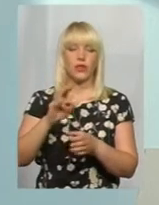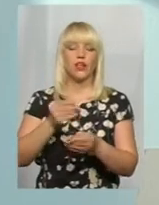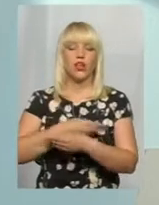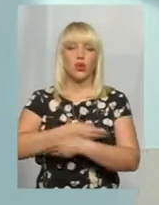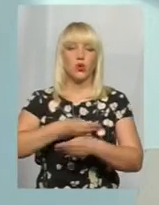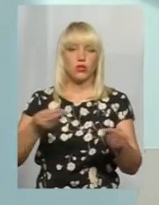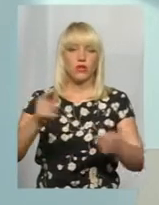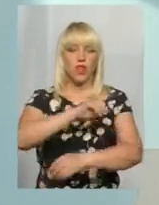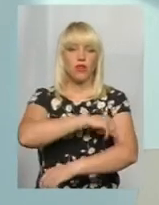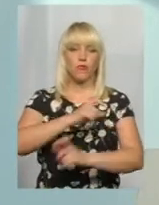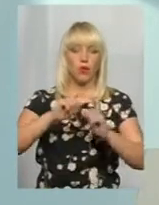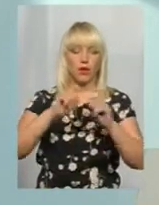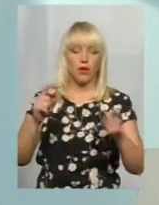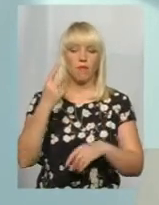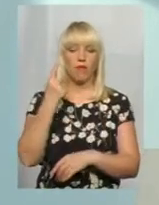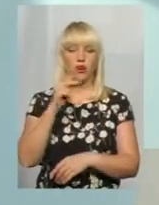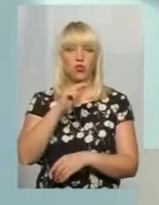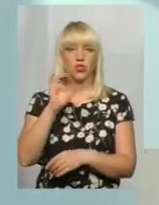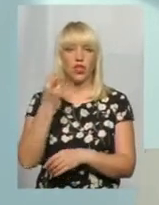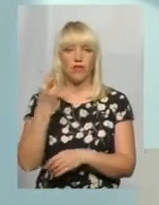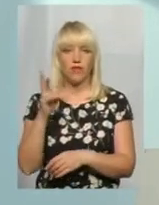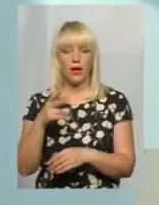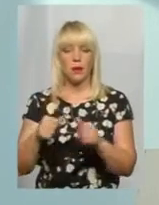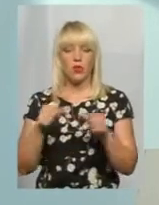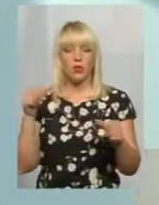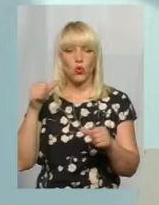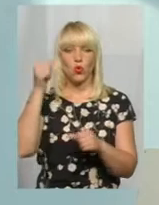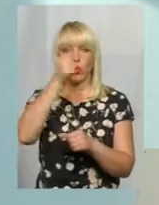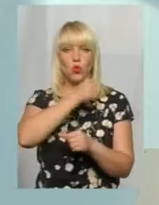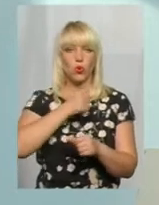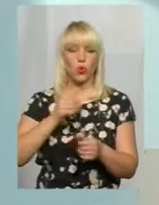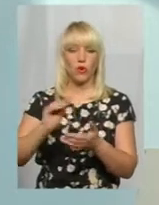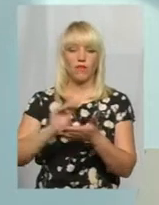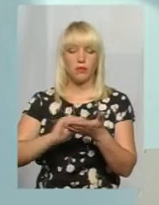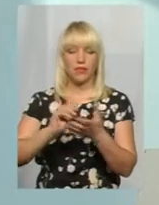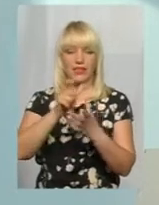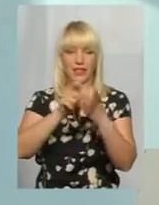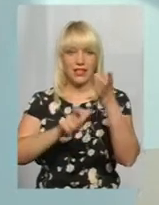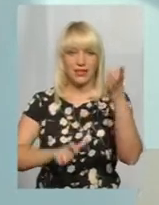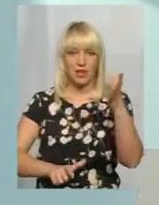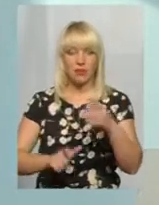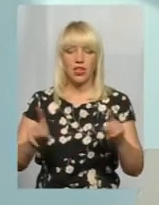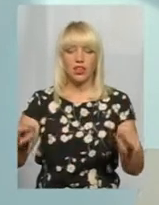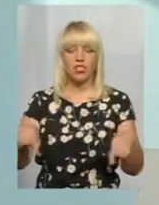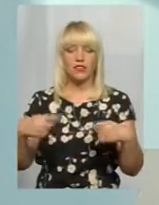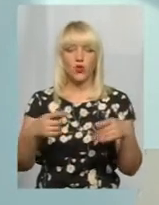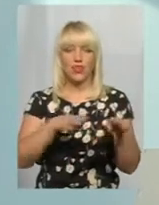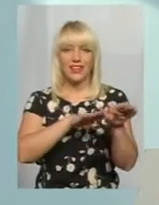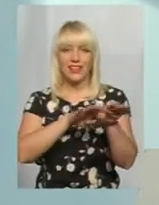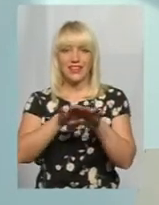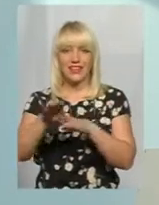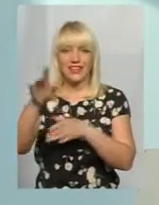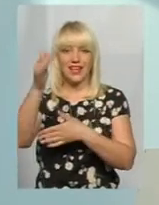З 1 червня минулого року виписується рецепт, створений один єдиний реєстр пацієнтів,